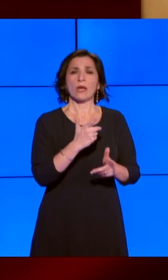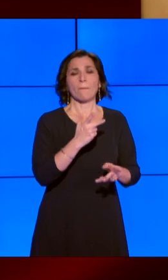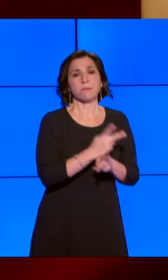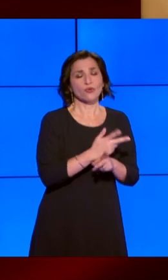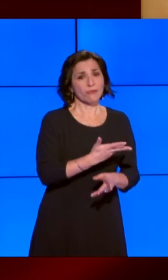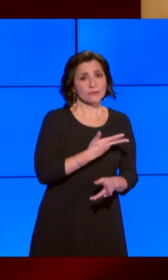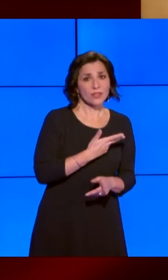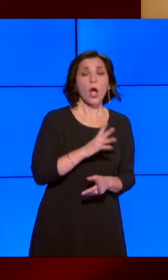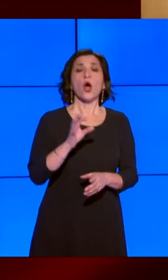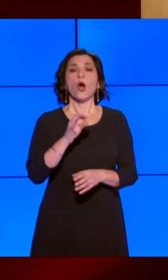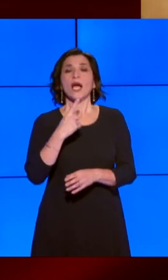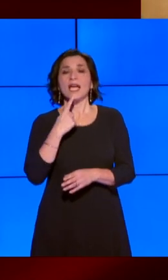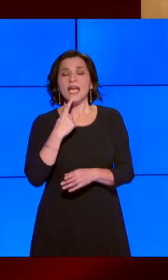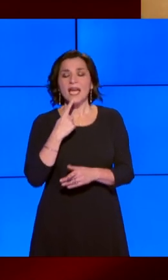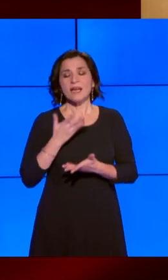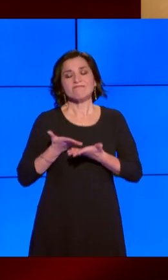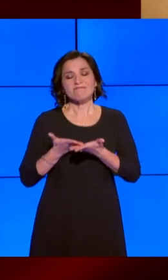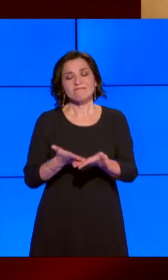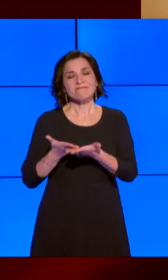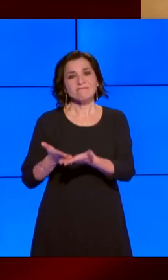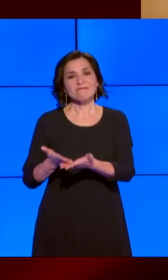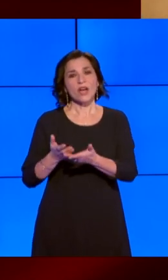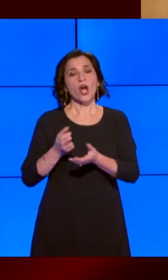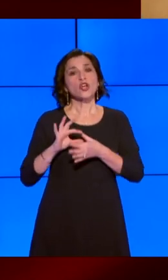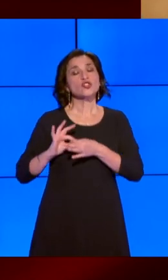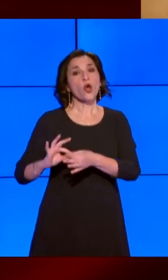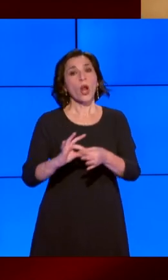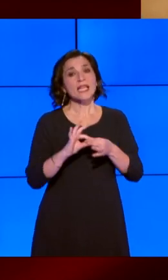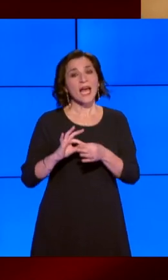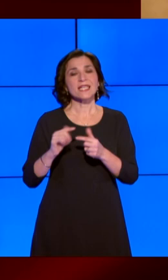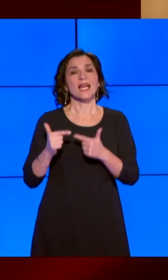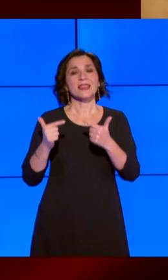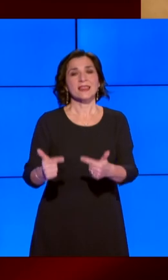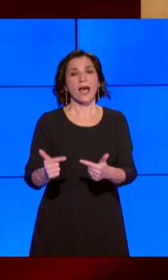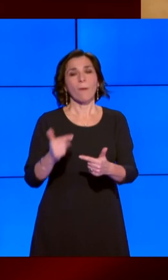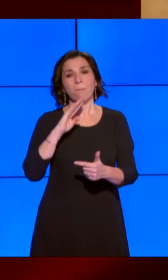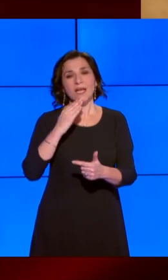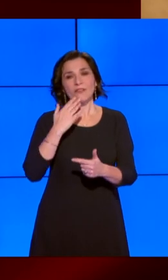praticando solidarietà reca beneficio all'intera comunità civile.